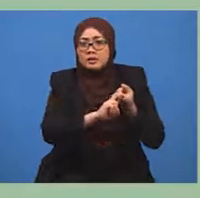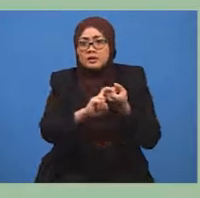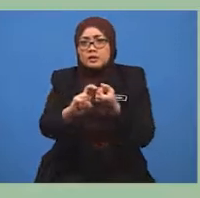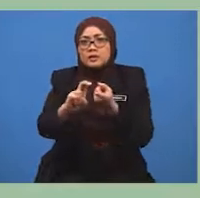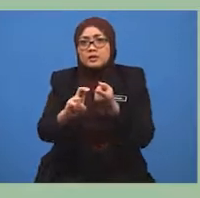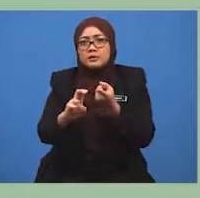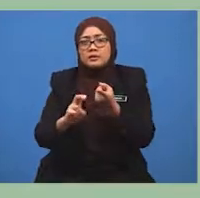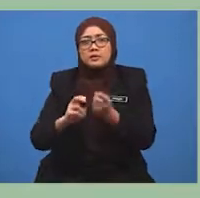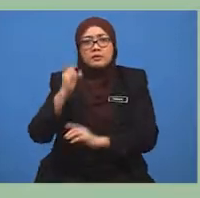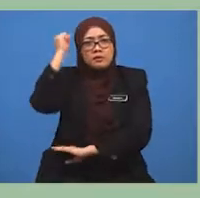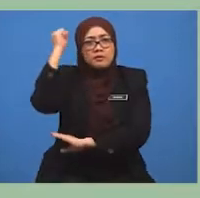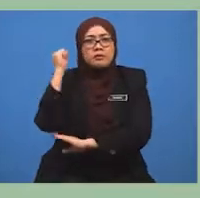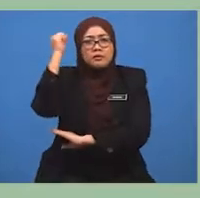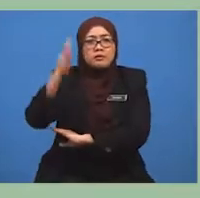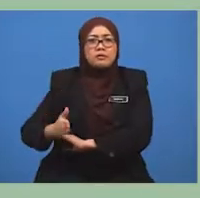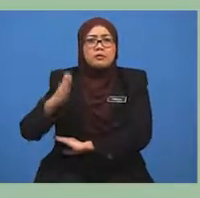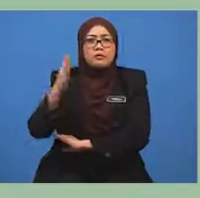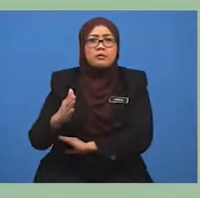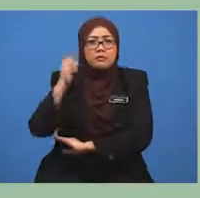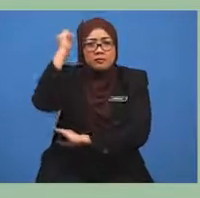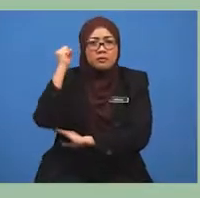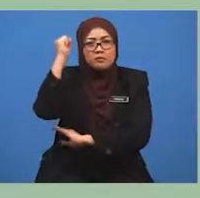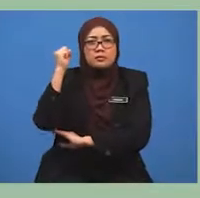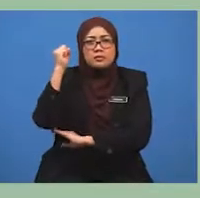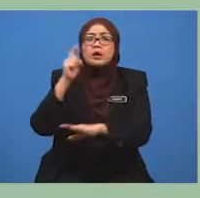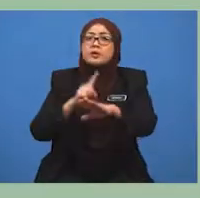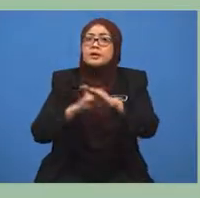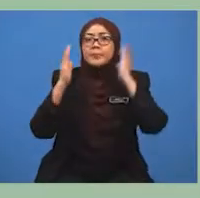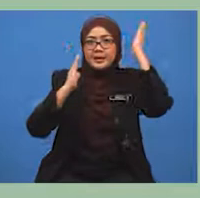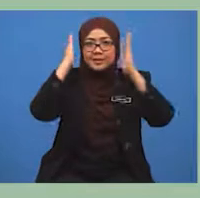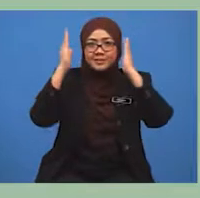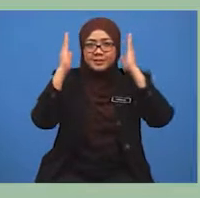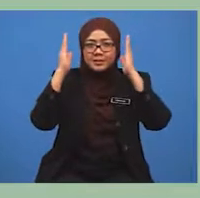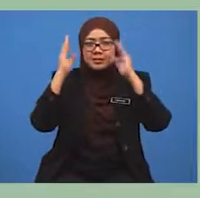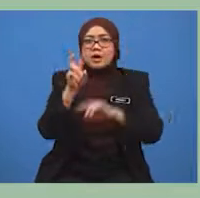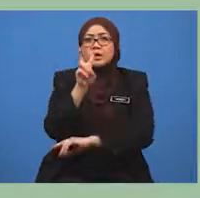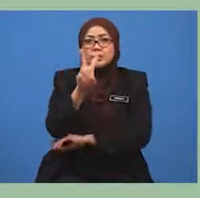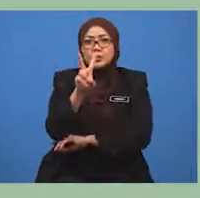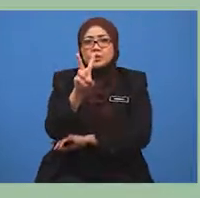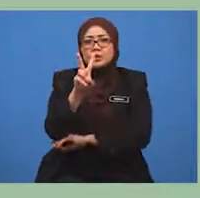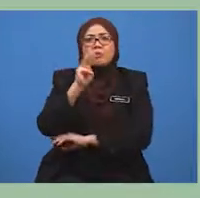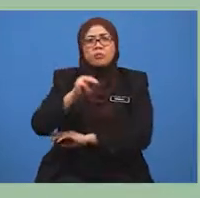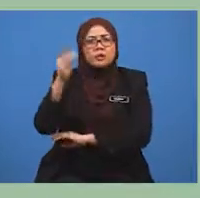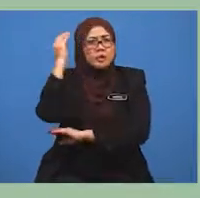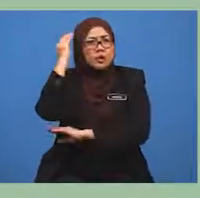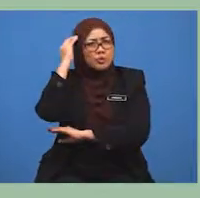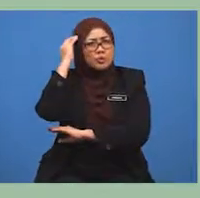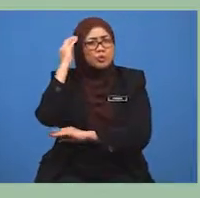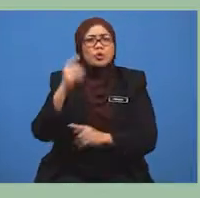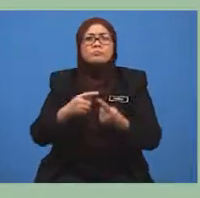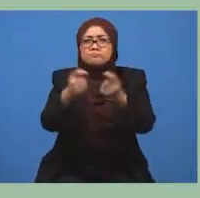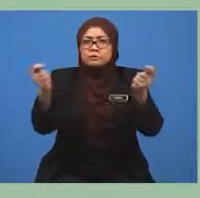api di Malaysia. Kedua, murid-murid dapat menentukan lokasi lapangan terbang